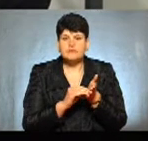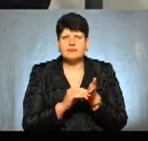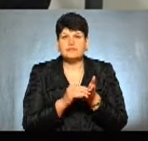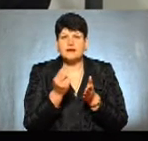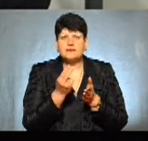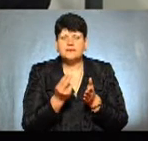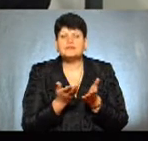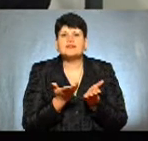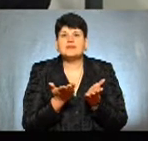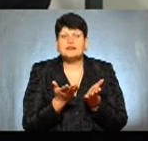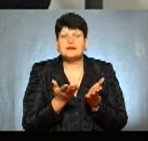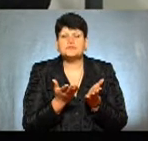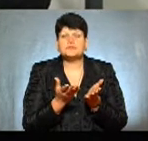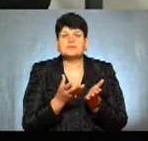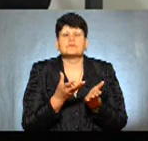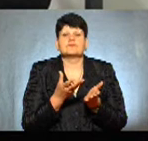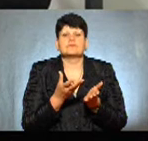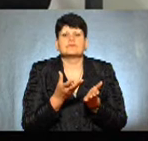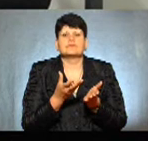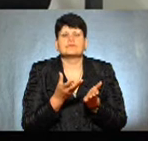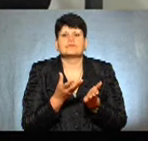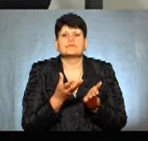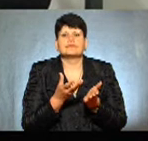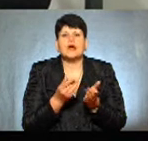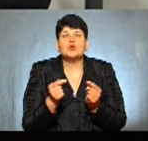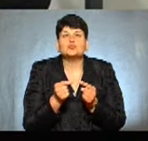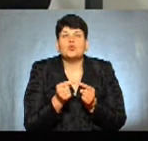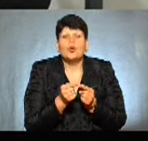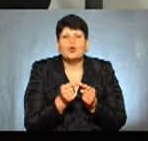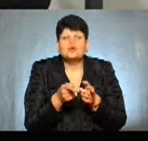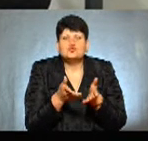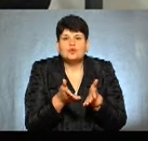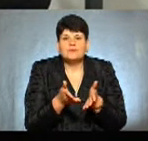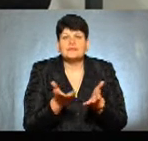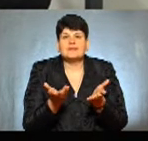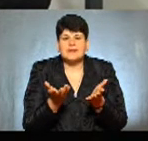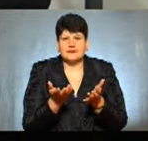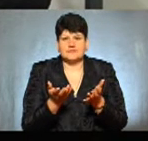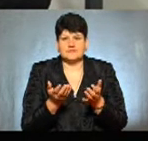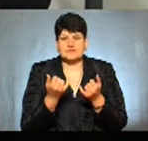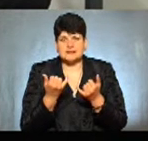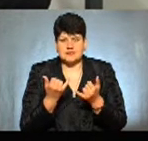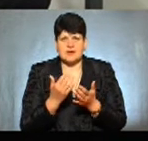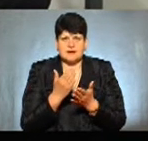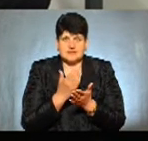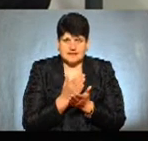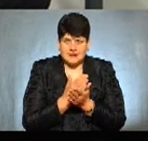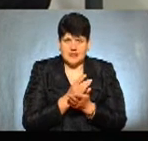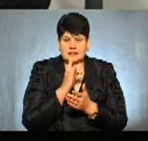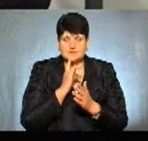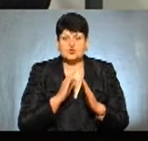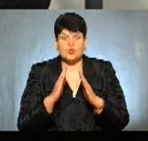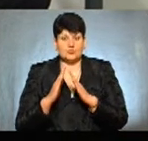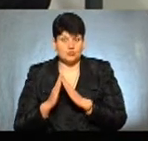свої, як би сказати, уточнення. Навіть ті, які зараз знаходяться тимчасові